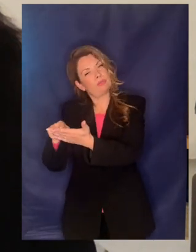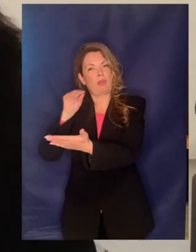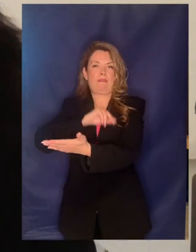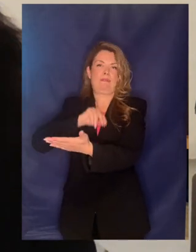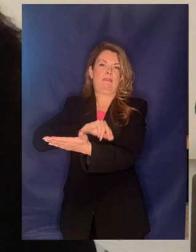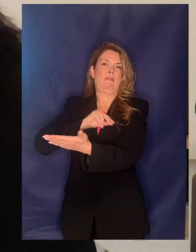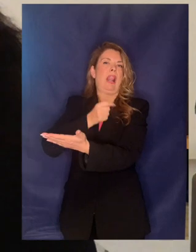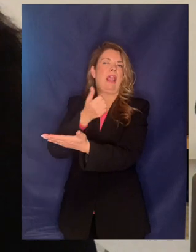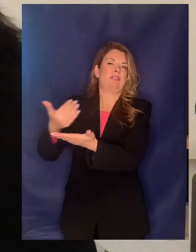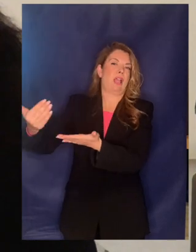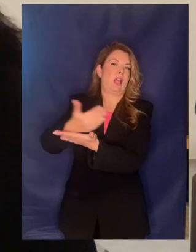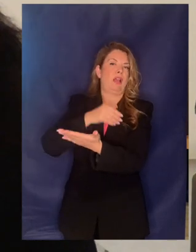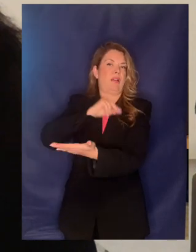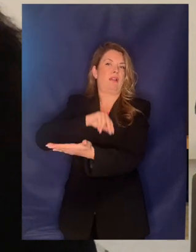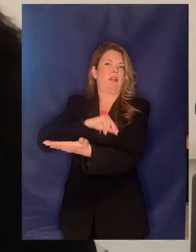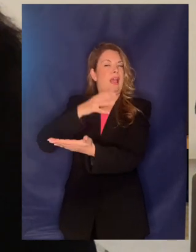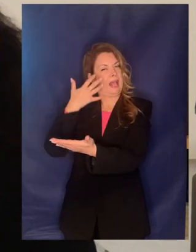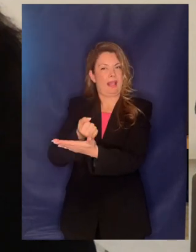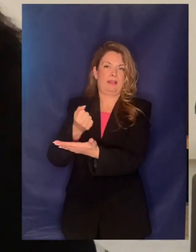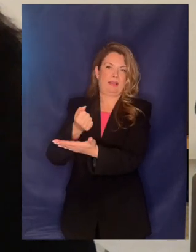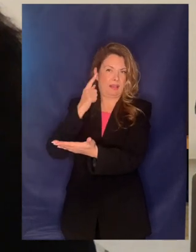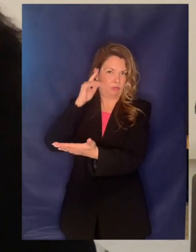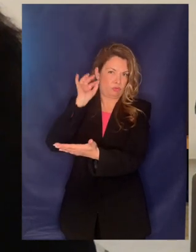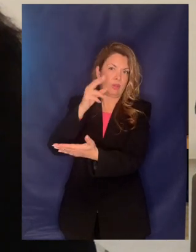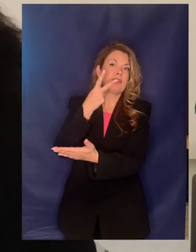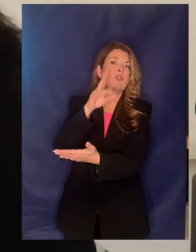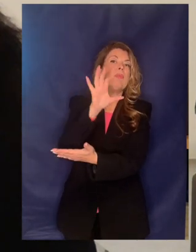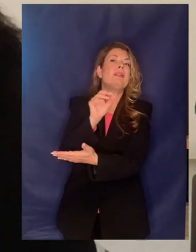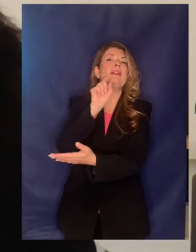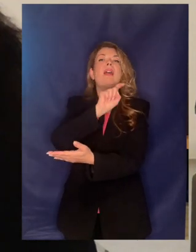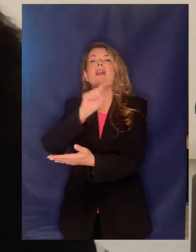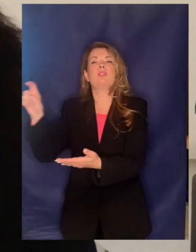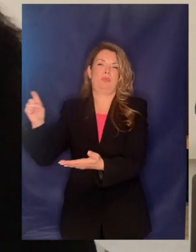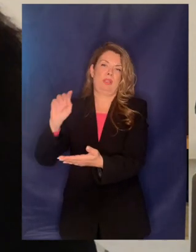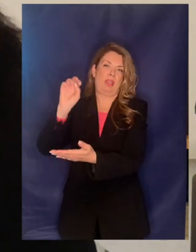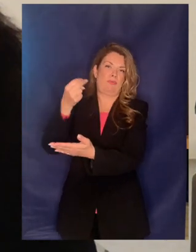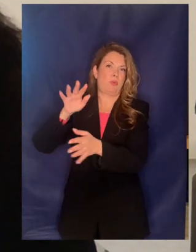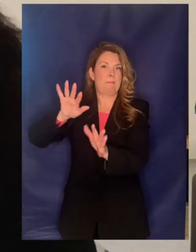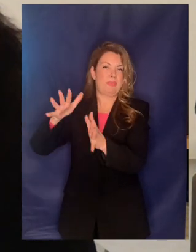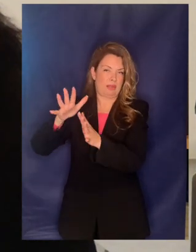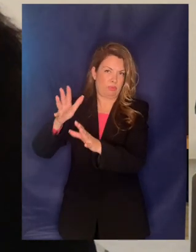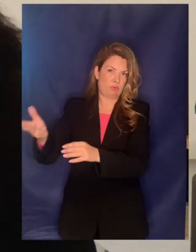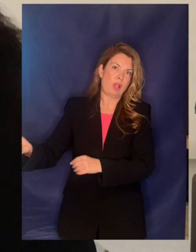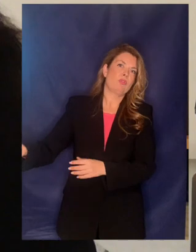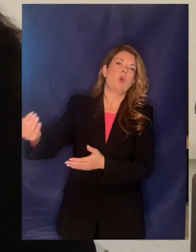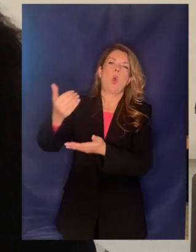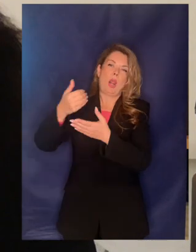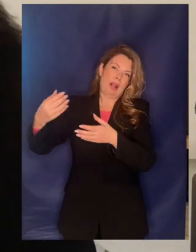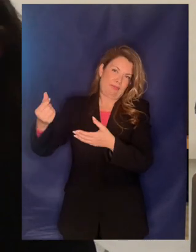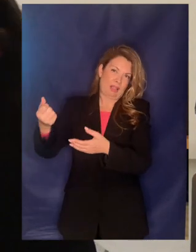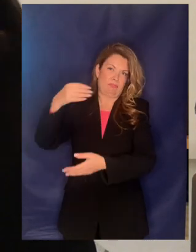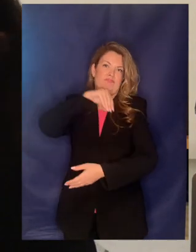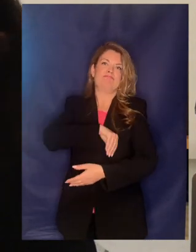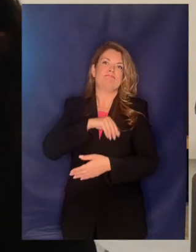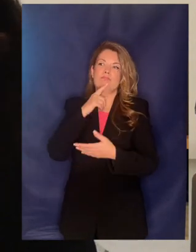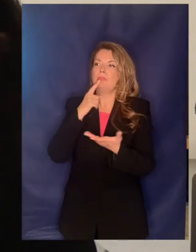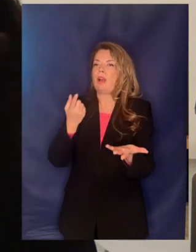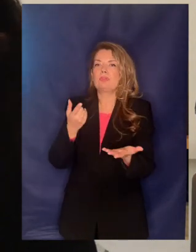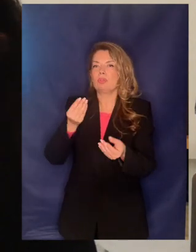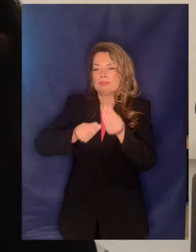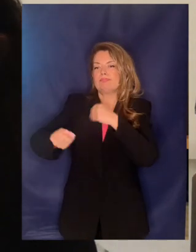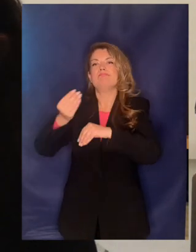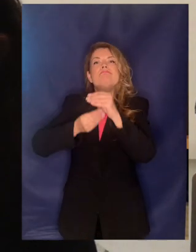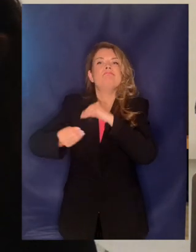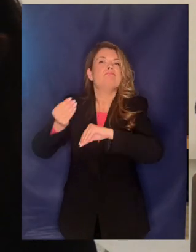αρμέγουν έχει ένα μεγάλο αποθεματικό 250 εκατομμυρίων ευρώ περίπου και από αυτό ζουν και συντηρούνται και